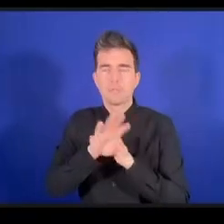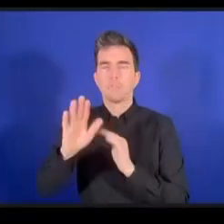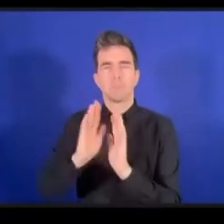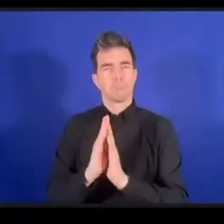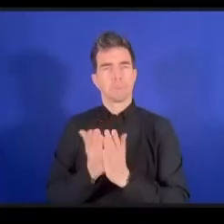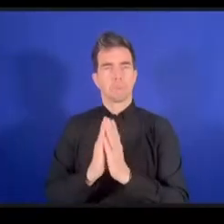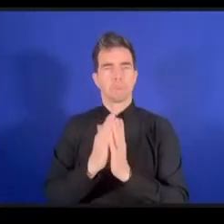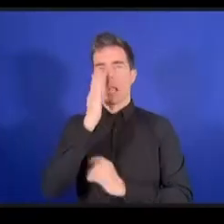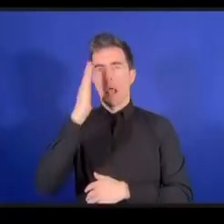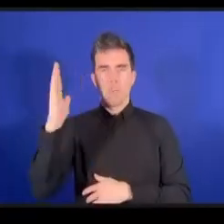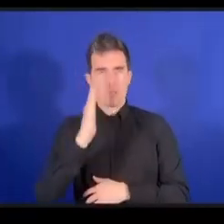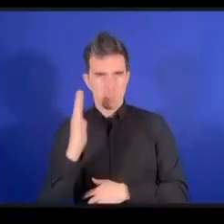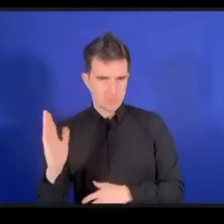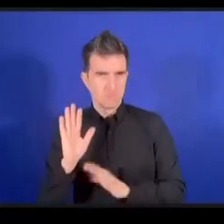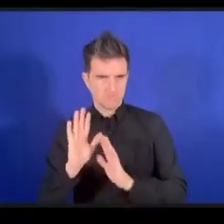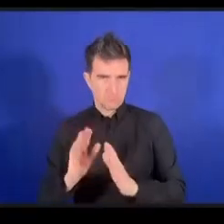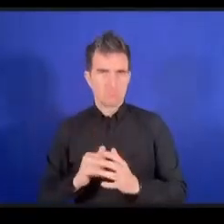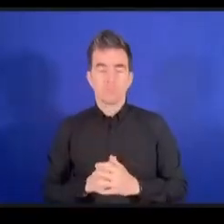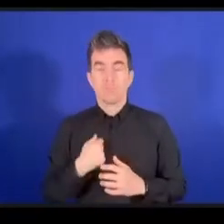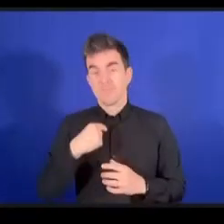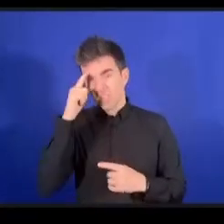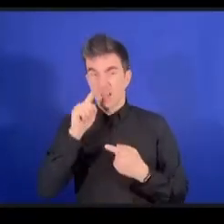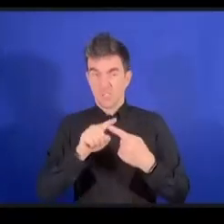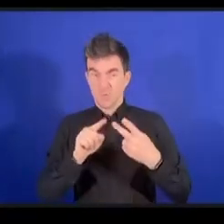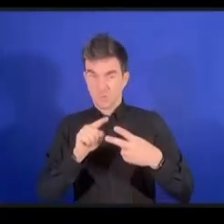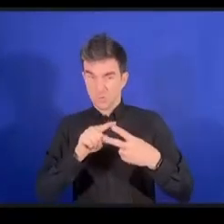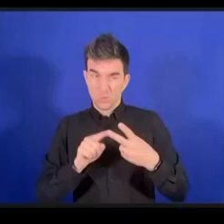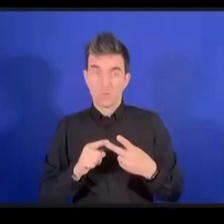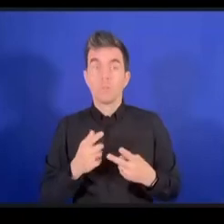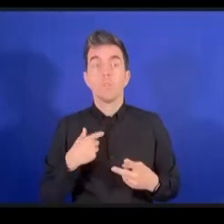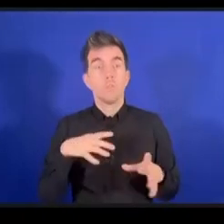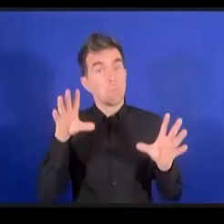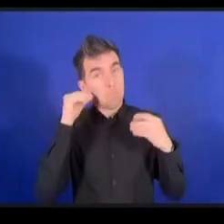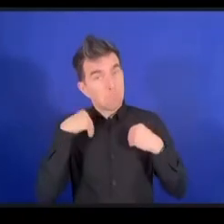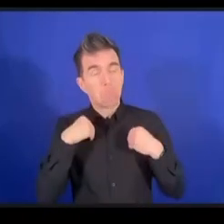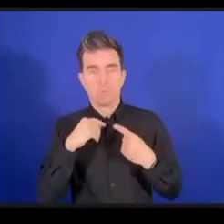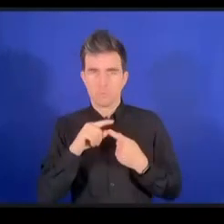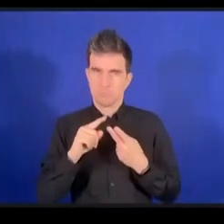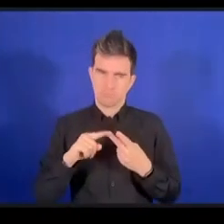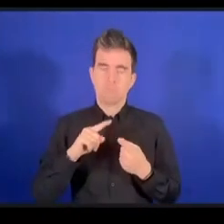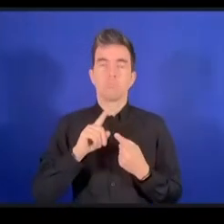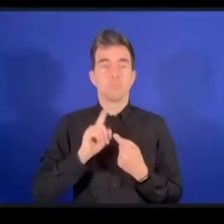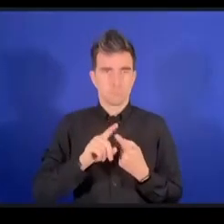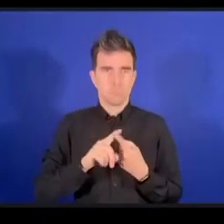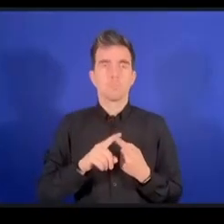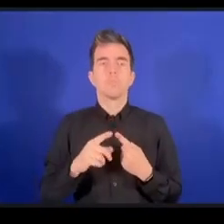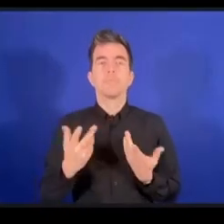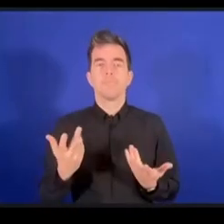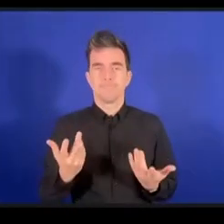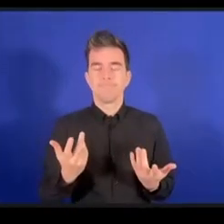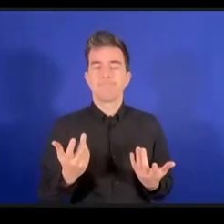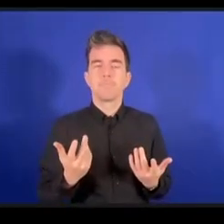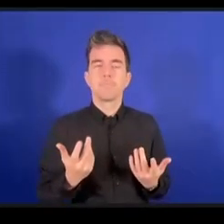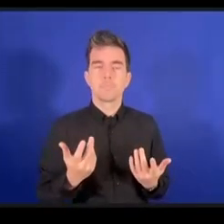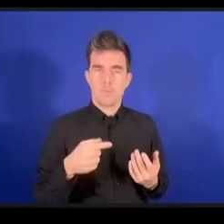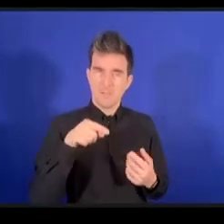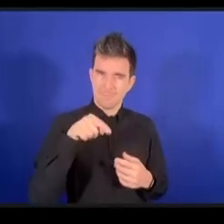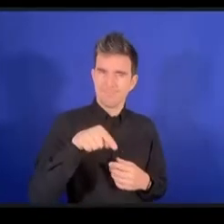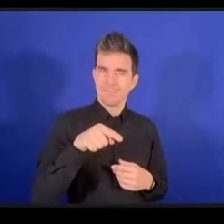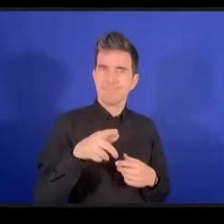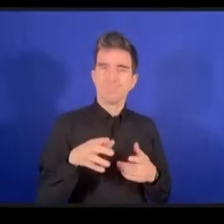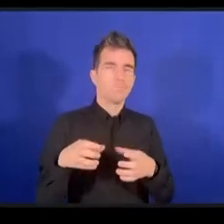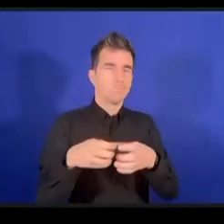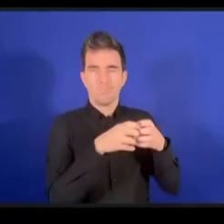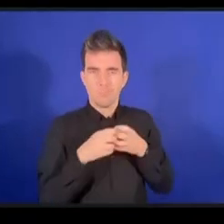والمكتبات هناك عدة نقاط قبل كل شيء فإن الاتلافات موجودة لكي سد الثغر